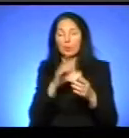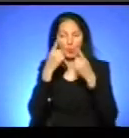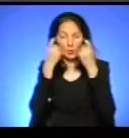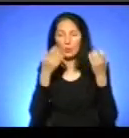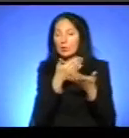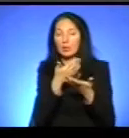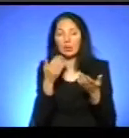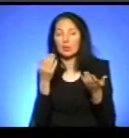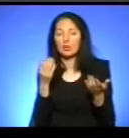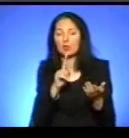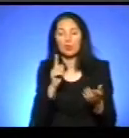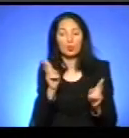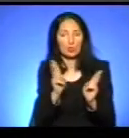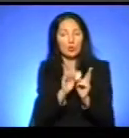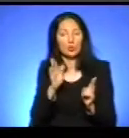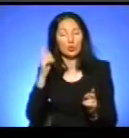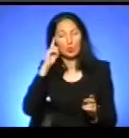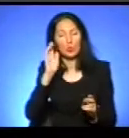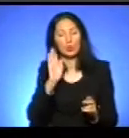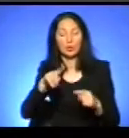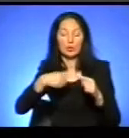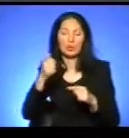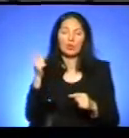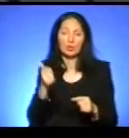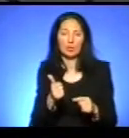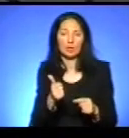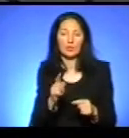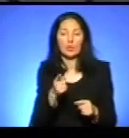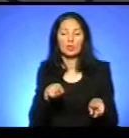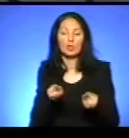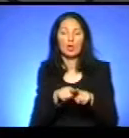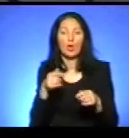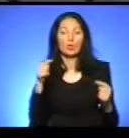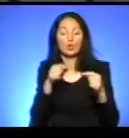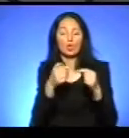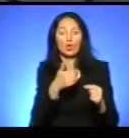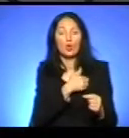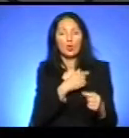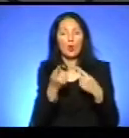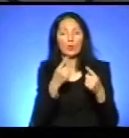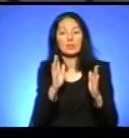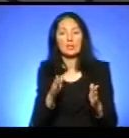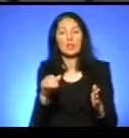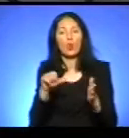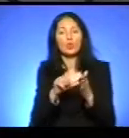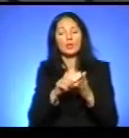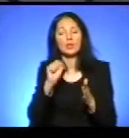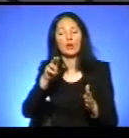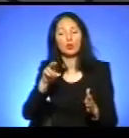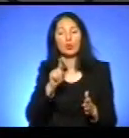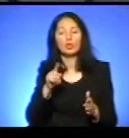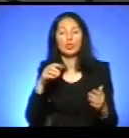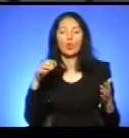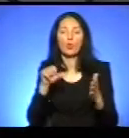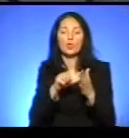про цю зустріч, я думаю, вона відбудеться на наступному тижні. Ще таке уточнити хочу. Йдеться тільки про учасників АТО чи учасників